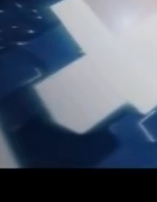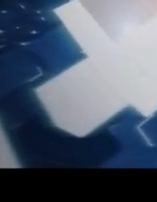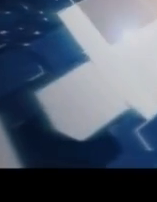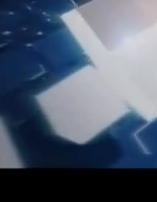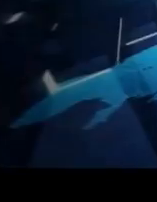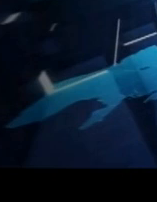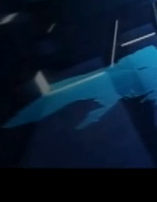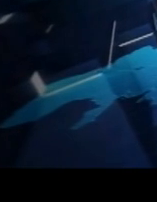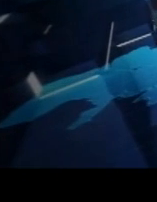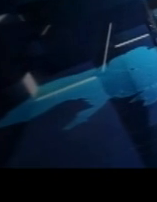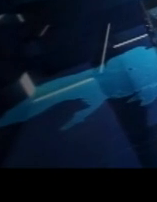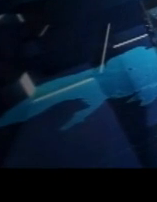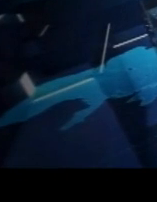Дякую.